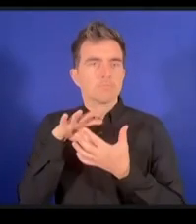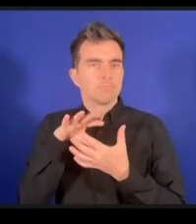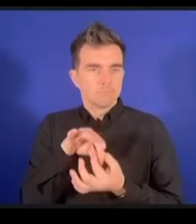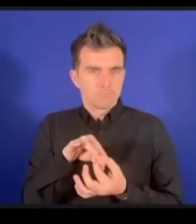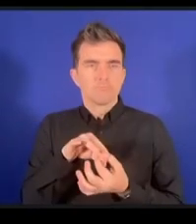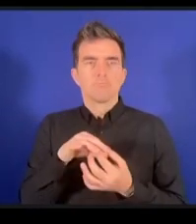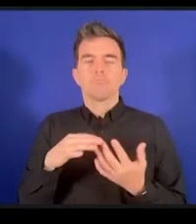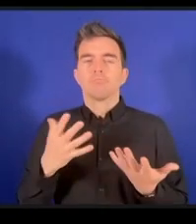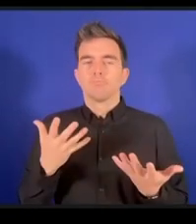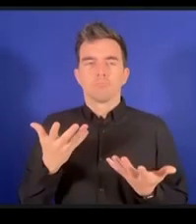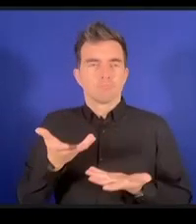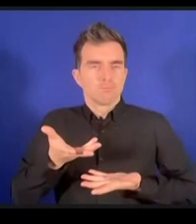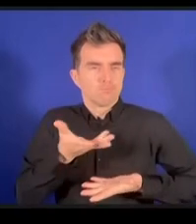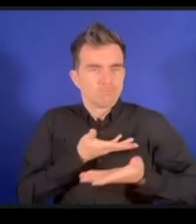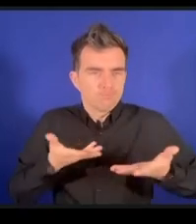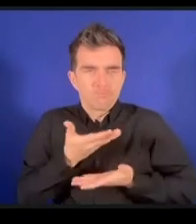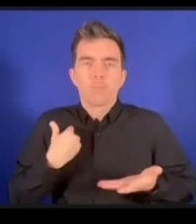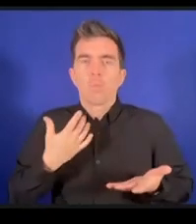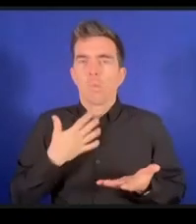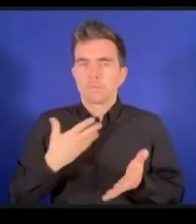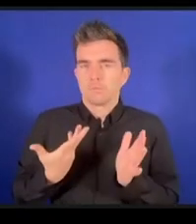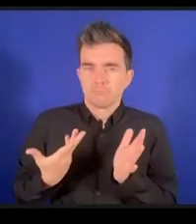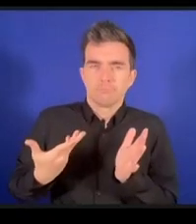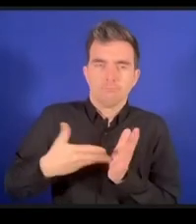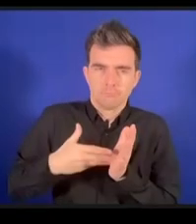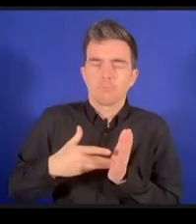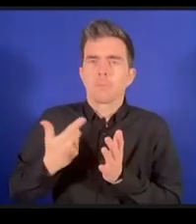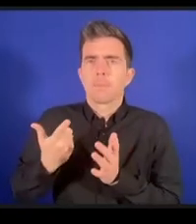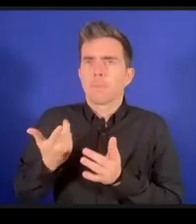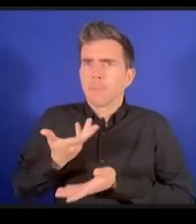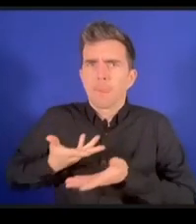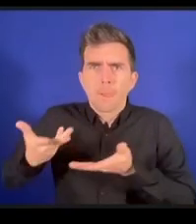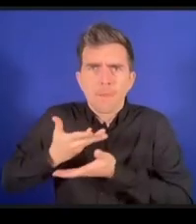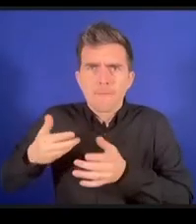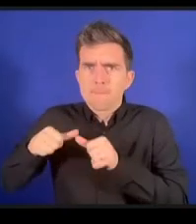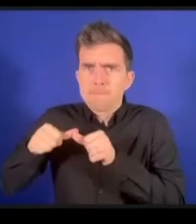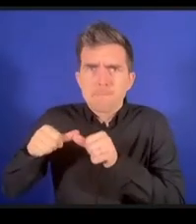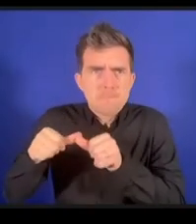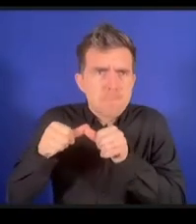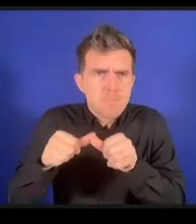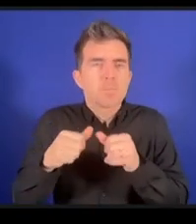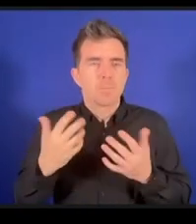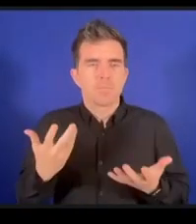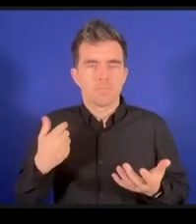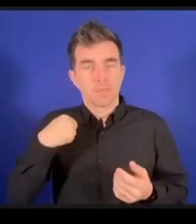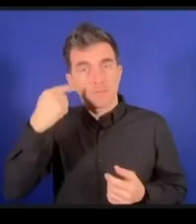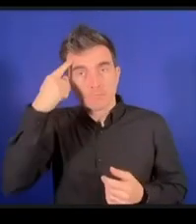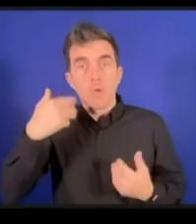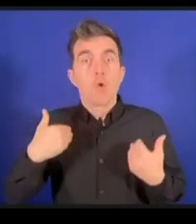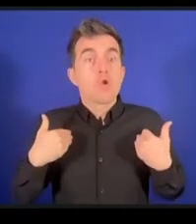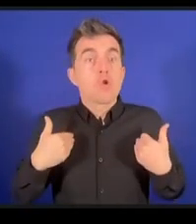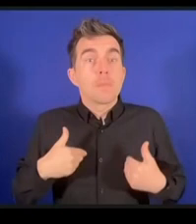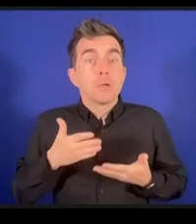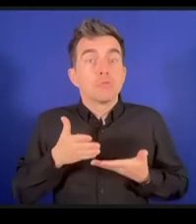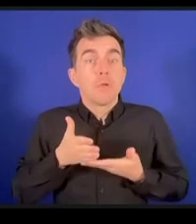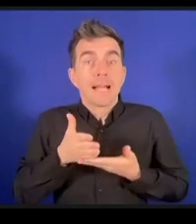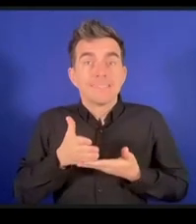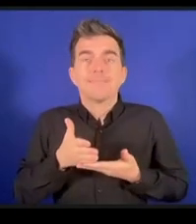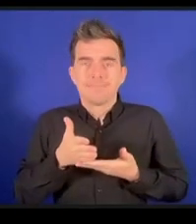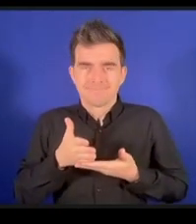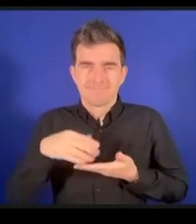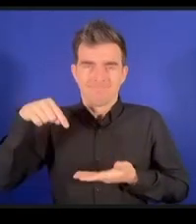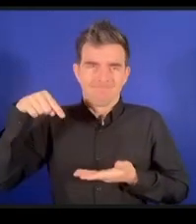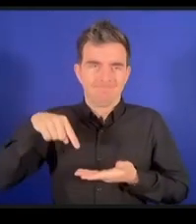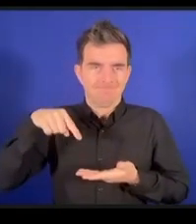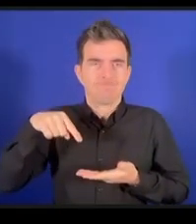でしたらやはり人間のDODというのも考えなきいけないと思いますこの2つは一緒でなければいけないこの環境では我々は行